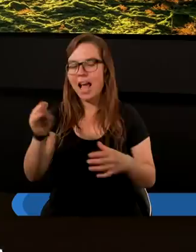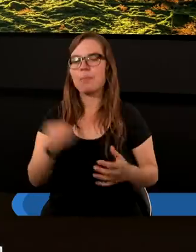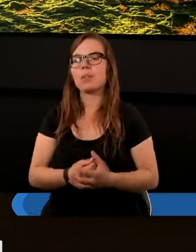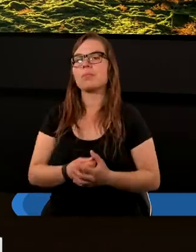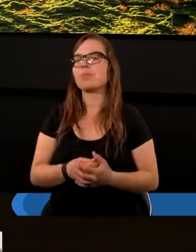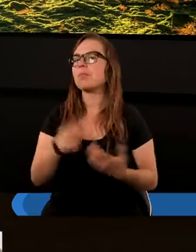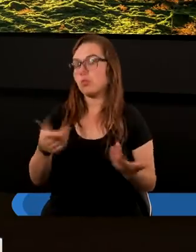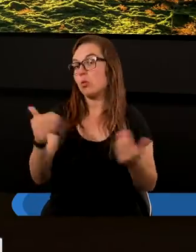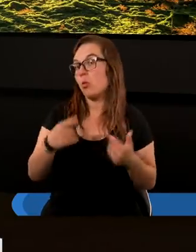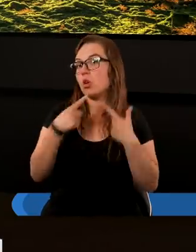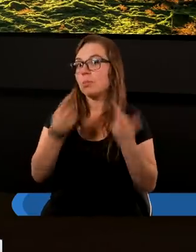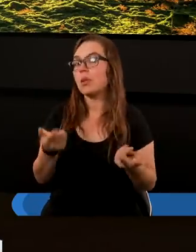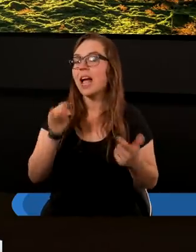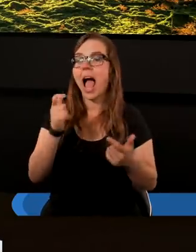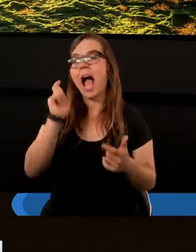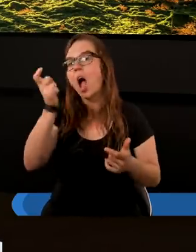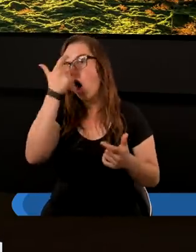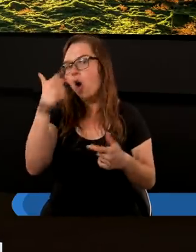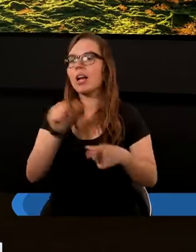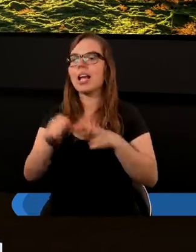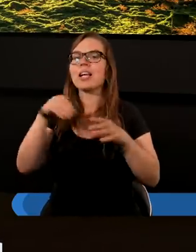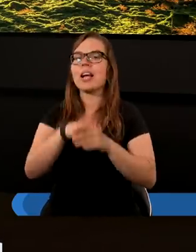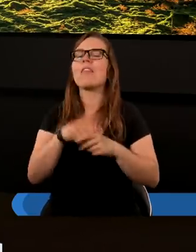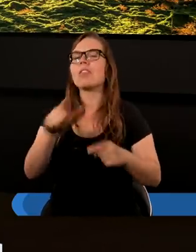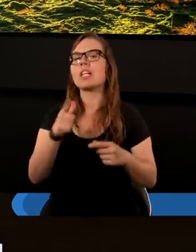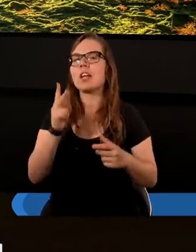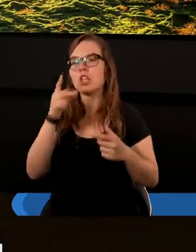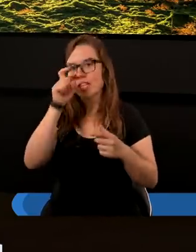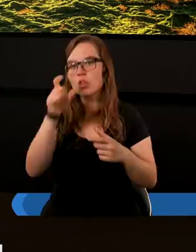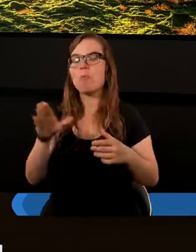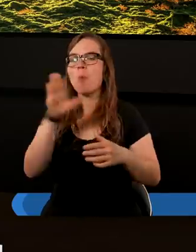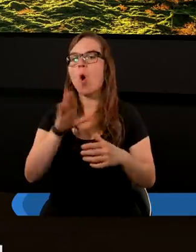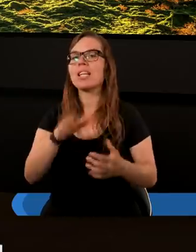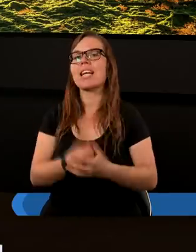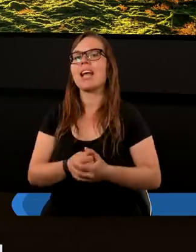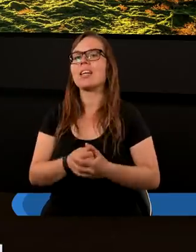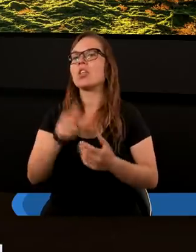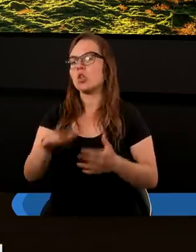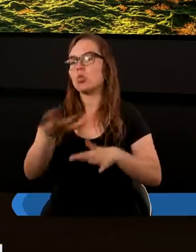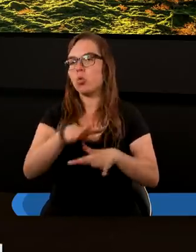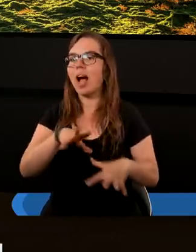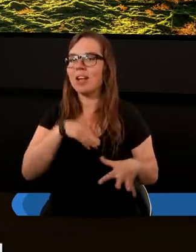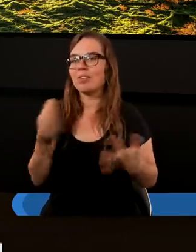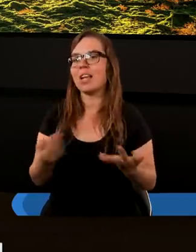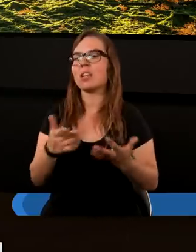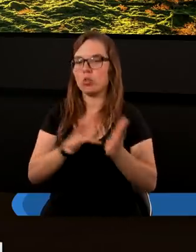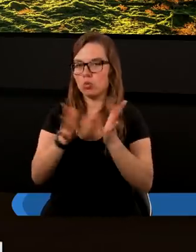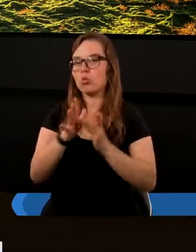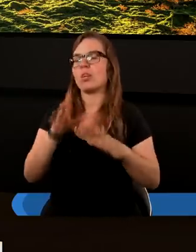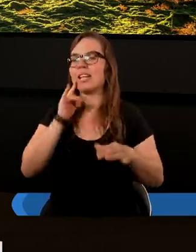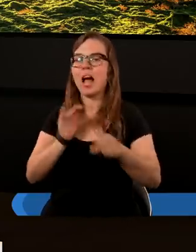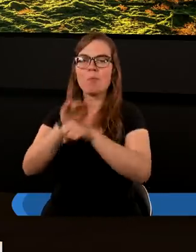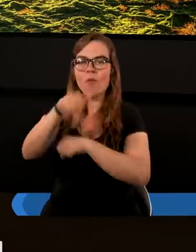Tak. Czyli możemy powiedzieć jaka rola jest tej trzeciej istoty boskiej Ducha Świętego. Chrystus